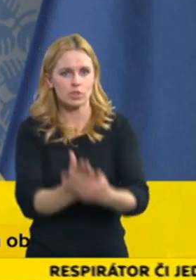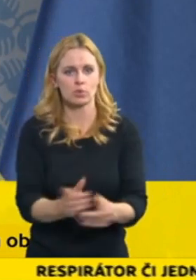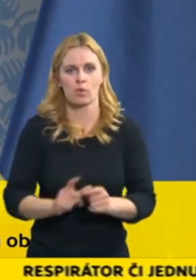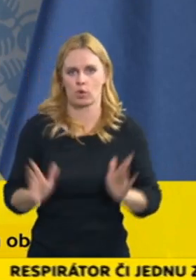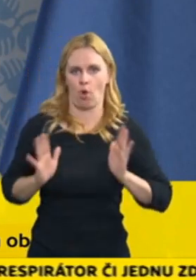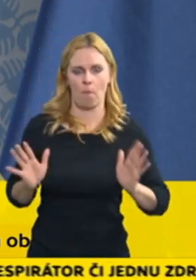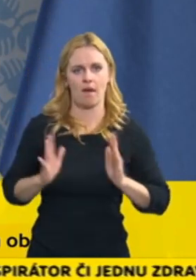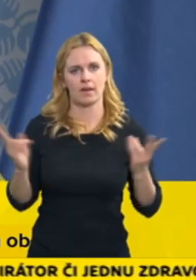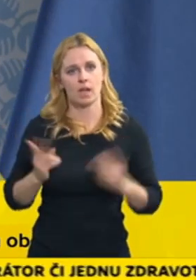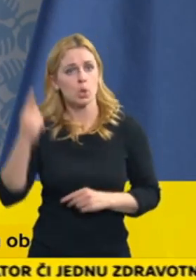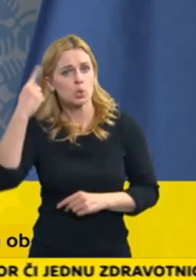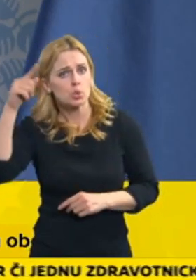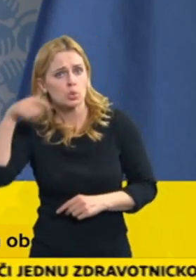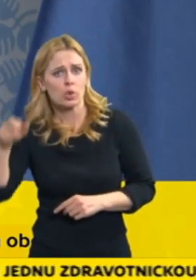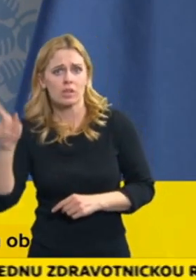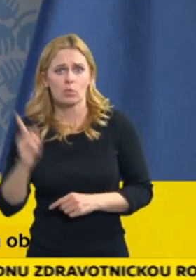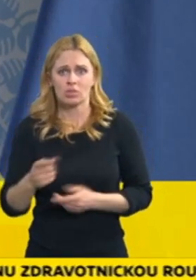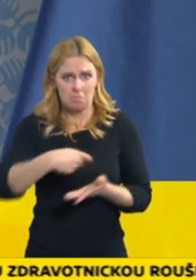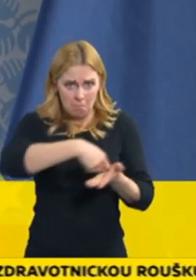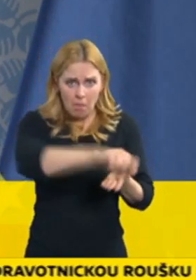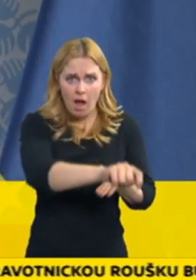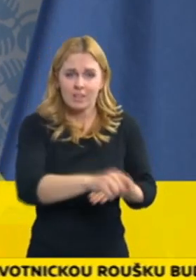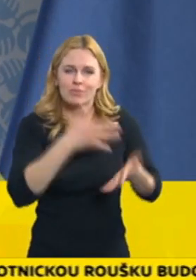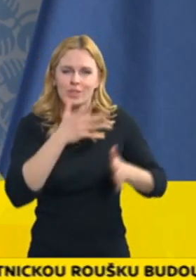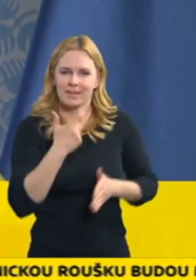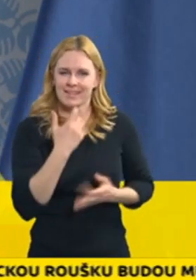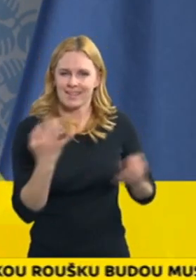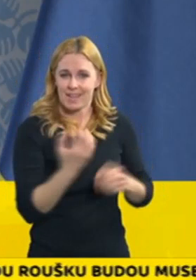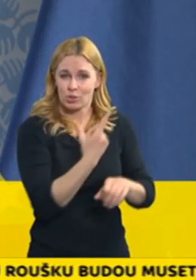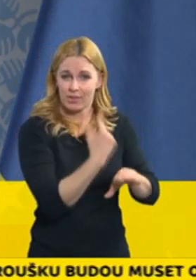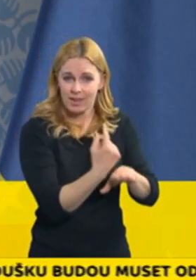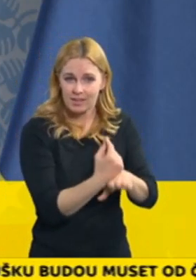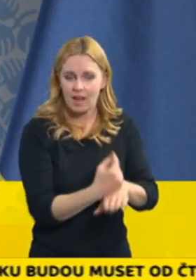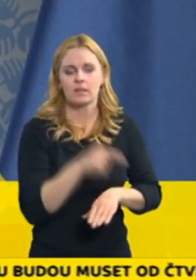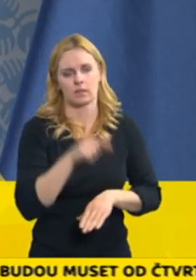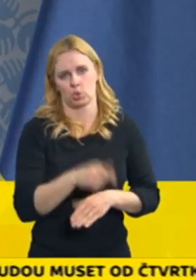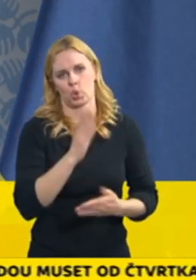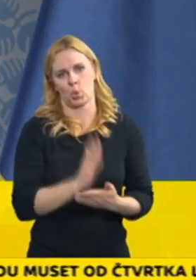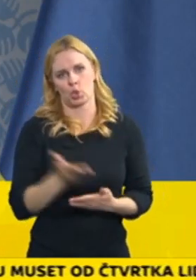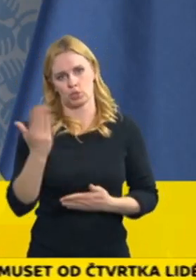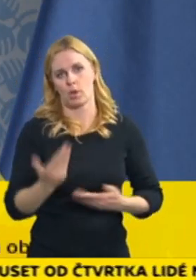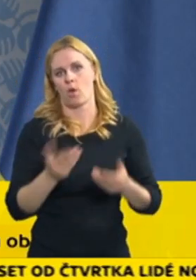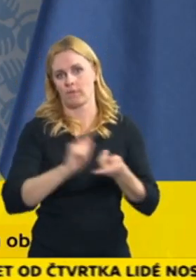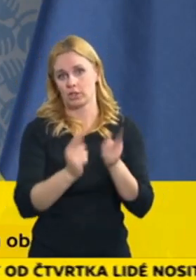museli platit za digitální přístup. Toto bylo vyřešeno a Národní knihovna uzavřela smlouvu s kolektivními zprávci,